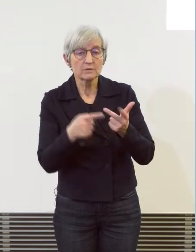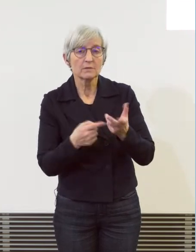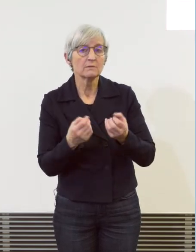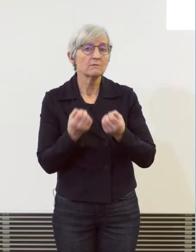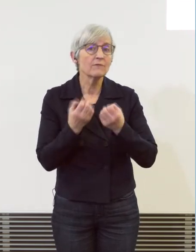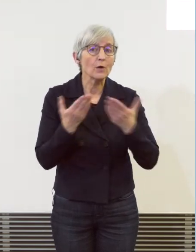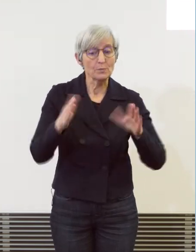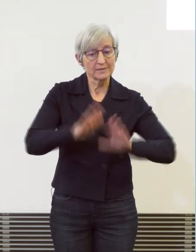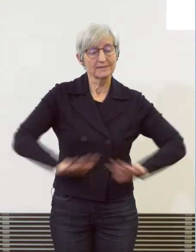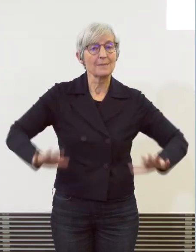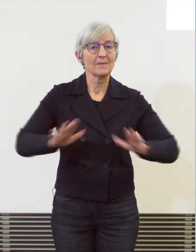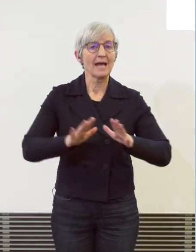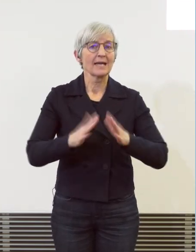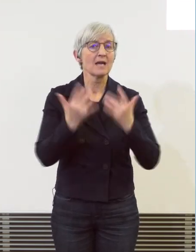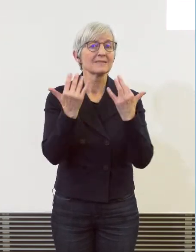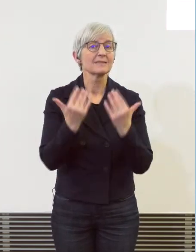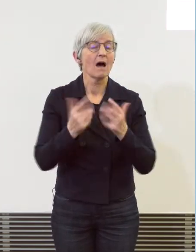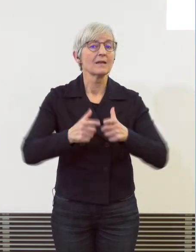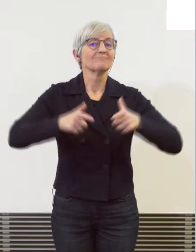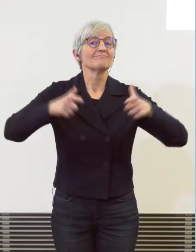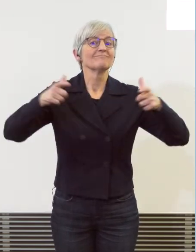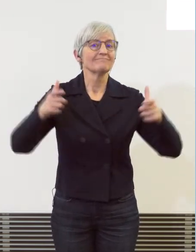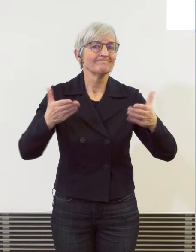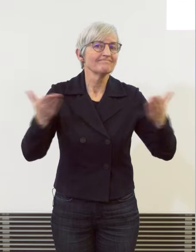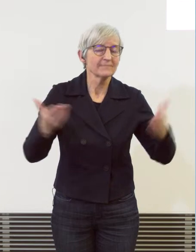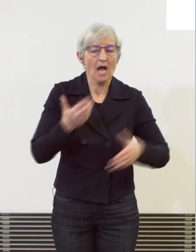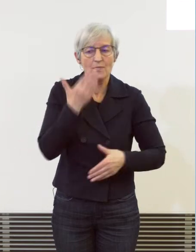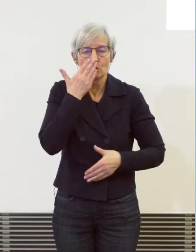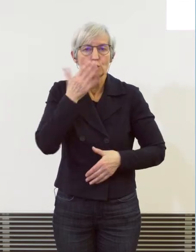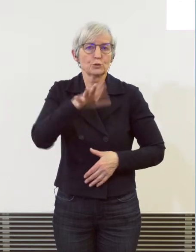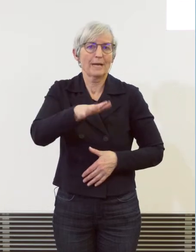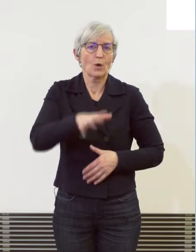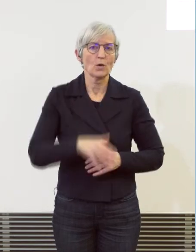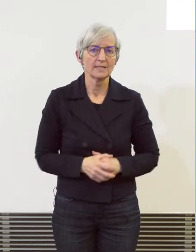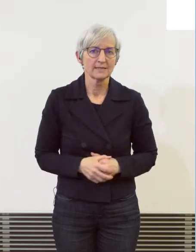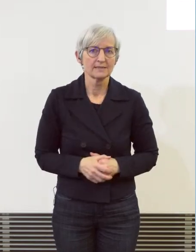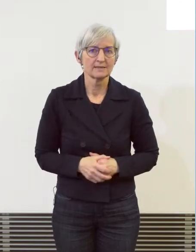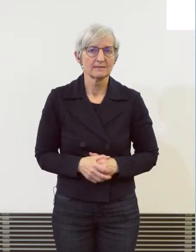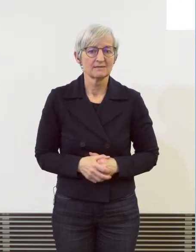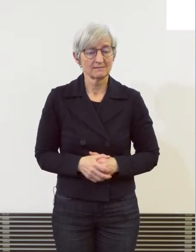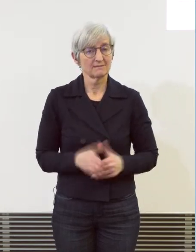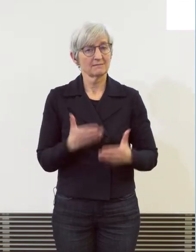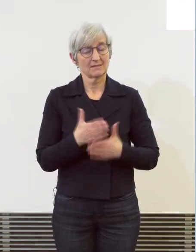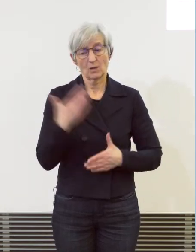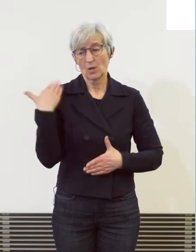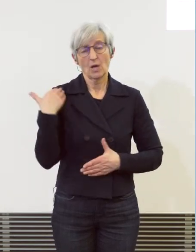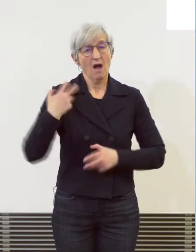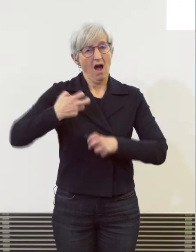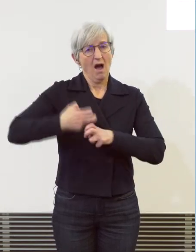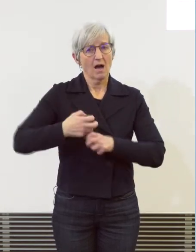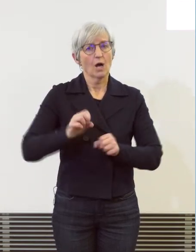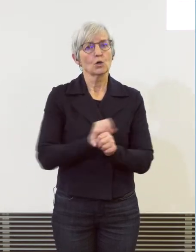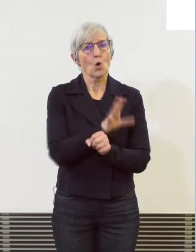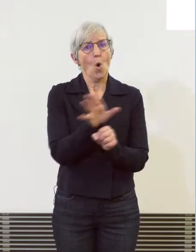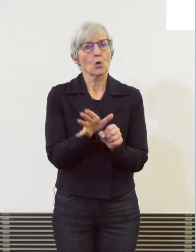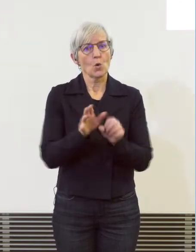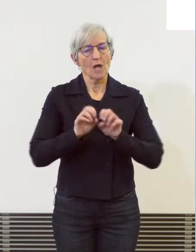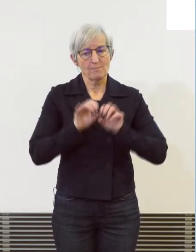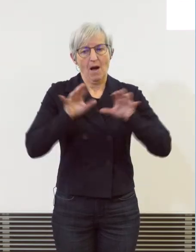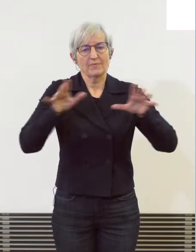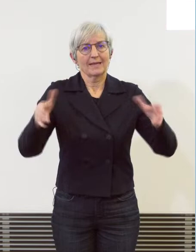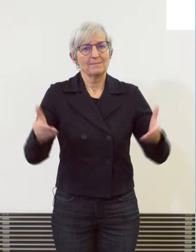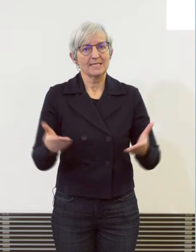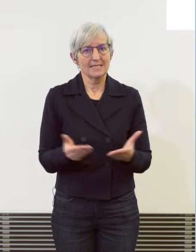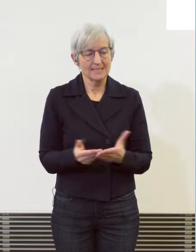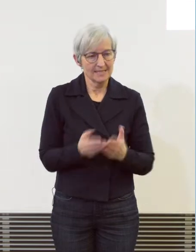lässt sich nur spekulieren. Nach so einem einschneidenden Ereignissen wie der Corona-Pandemie ist die Entwicklung innerhalb